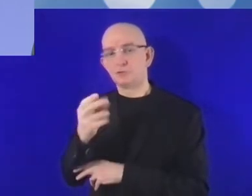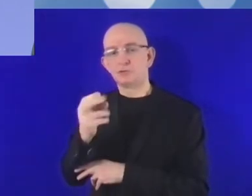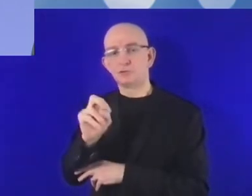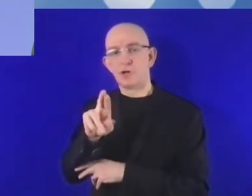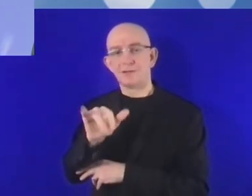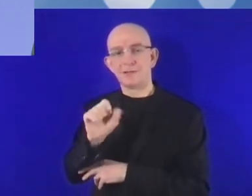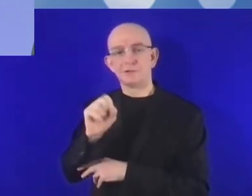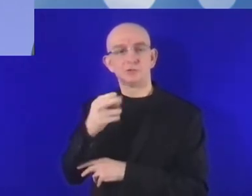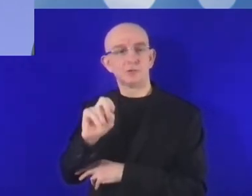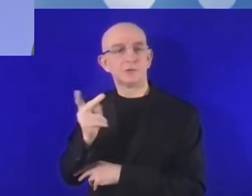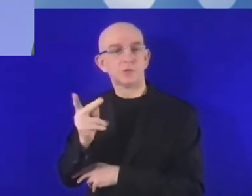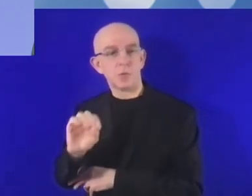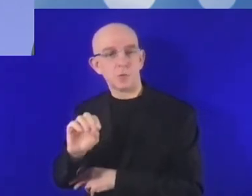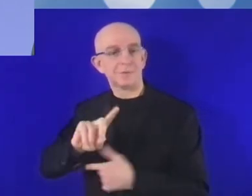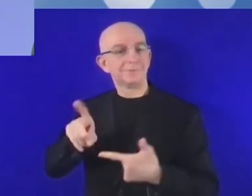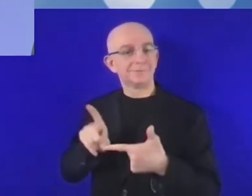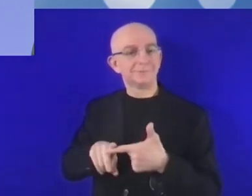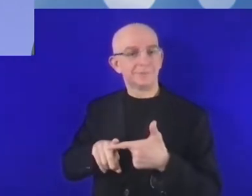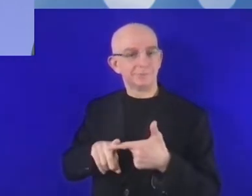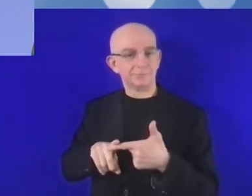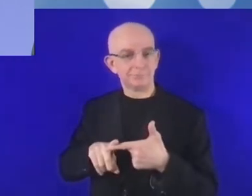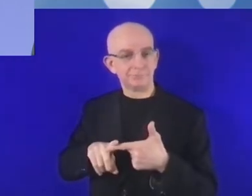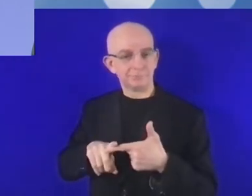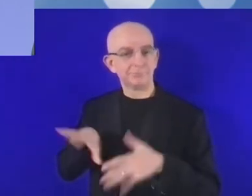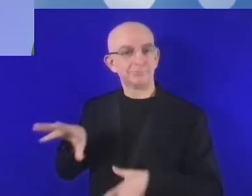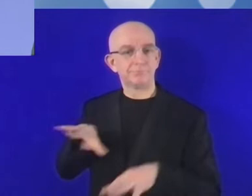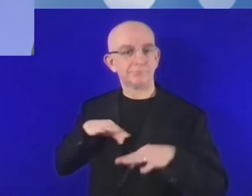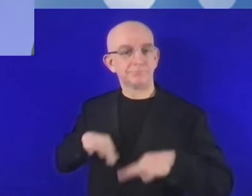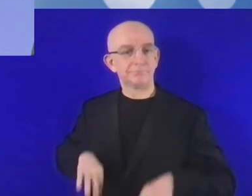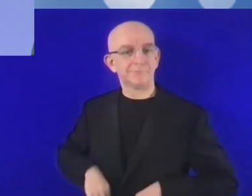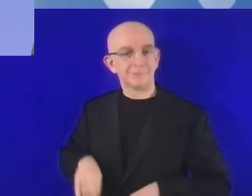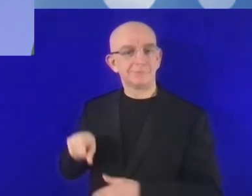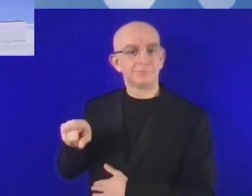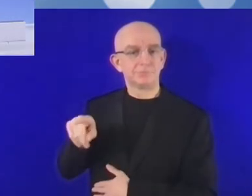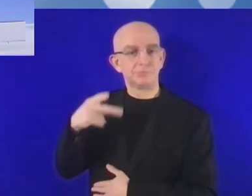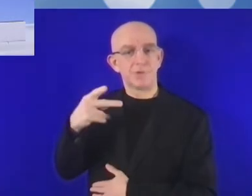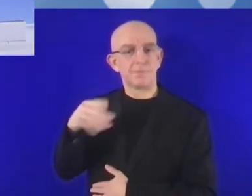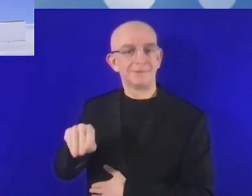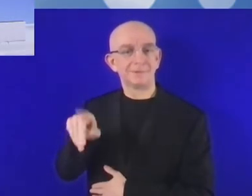gospodarzem szczytu w 2025 roku. Szanowni państwo,